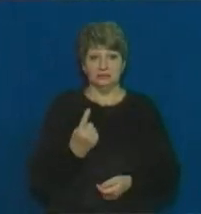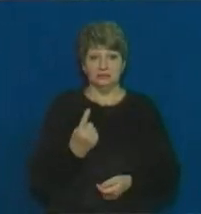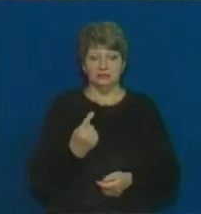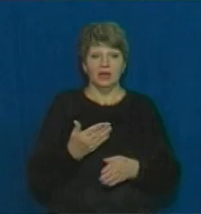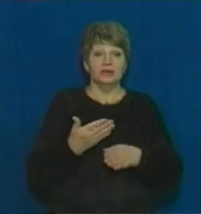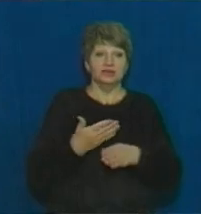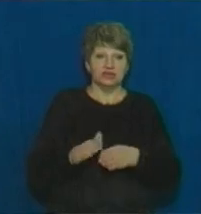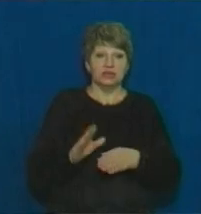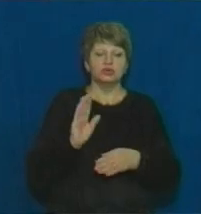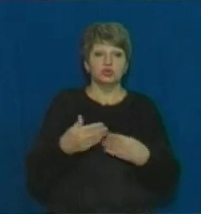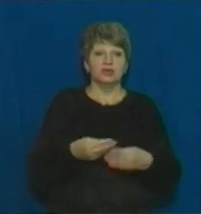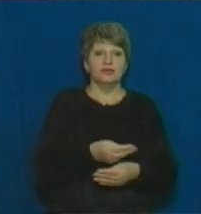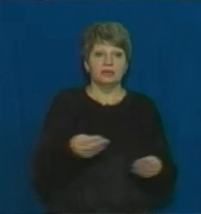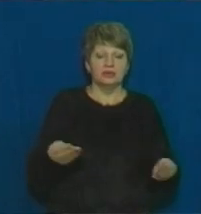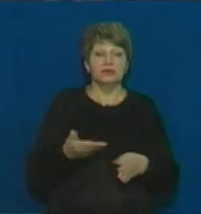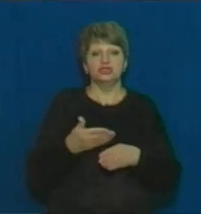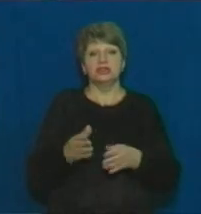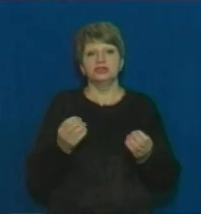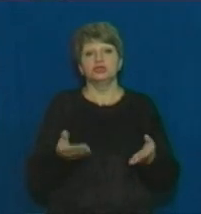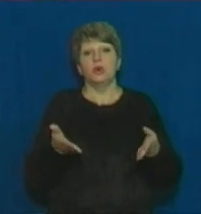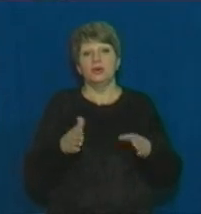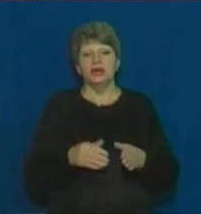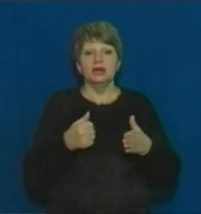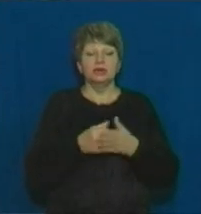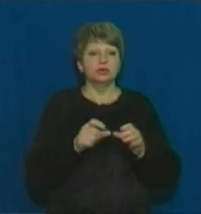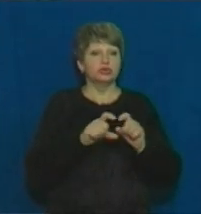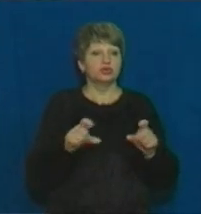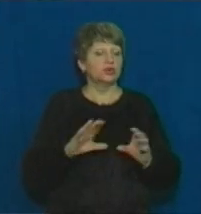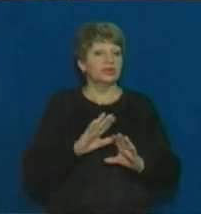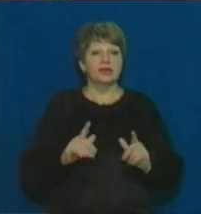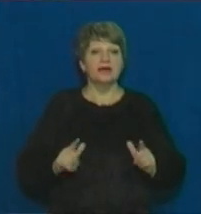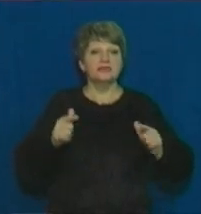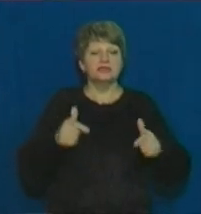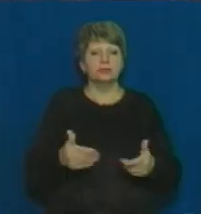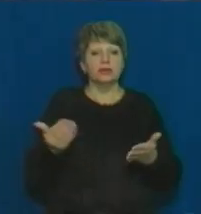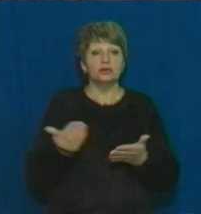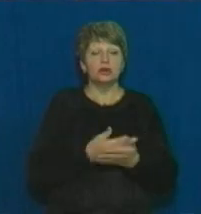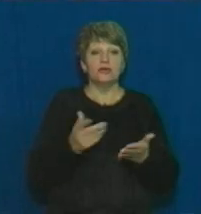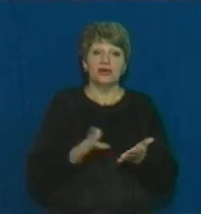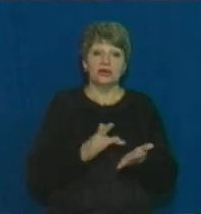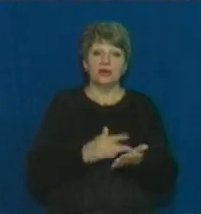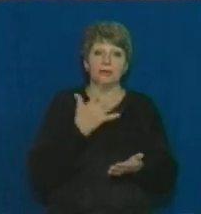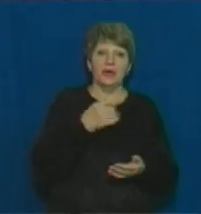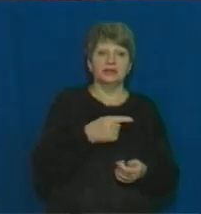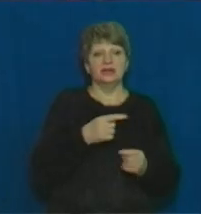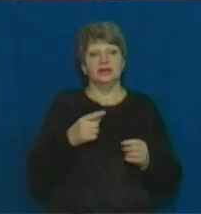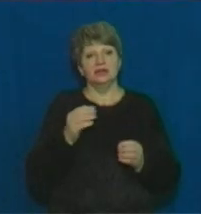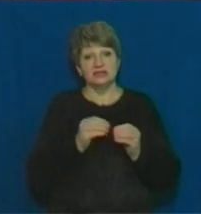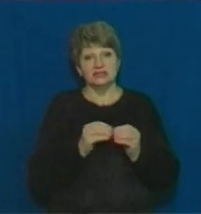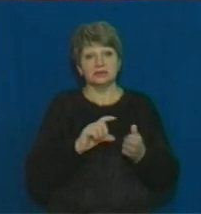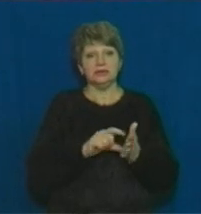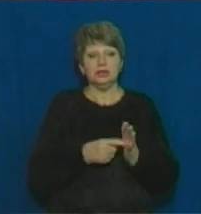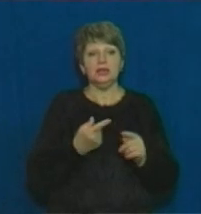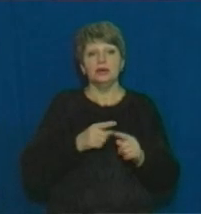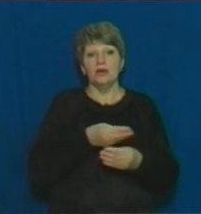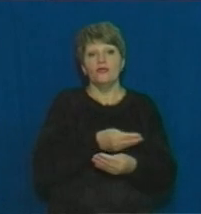Частину вже видали, частина ще залишилася. До школи не надійшли і нові книги для учнів п'ятого та десятого класів. Тому їм видали